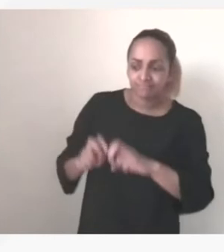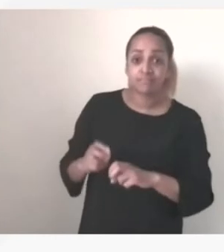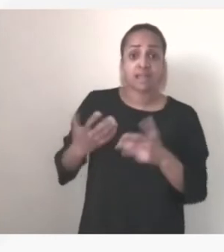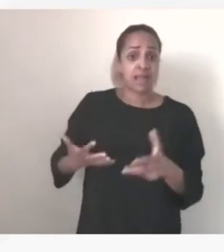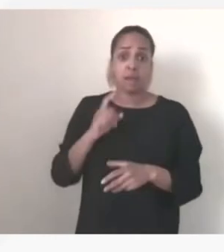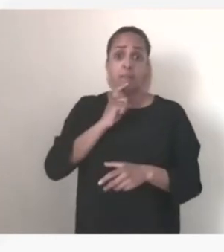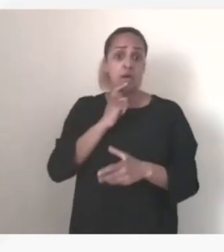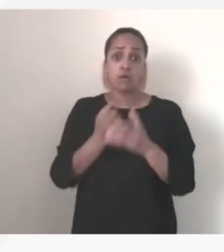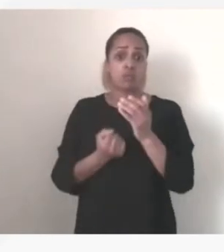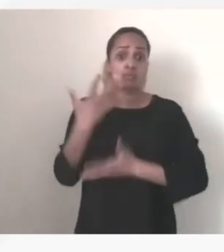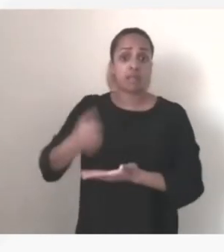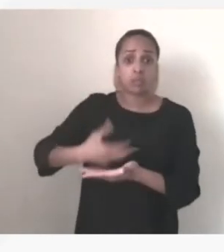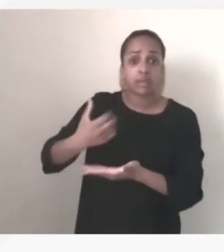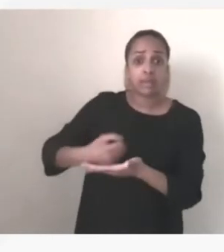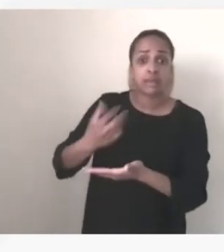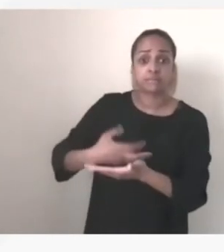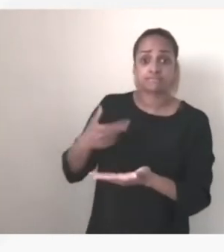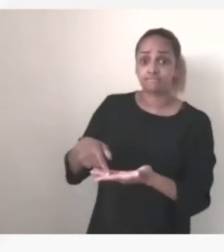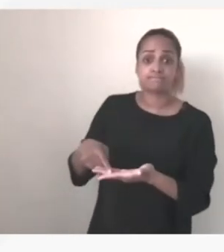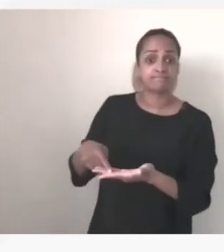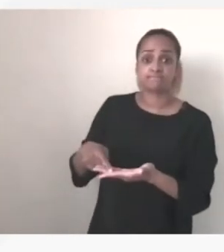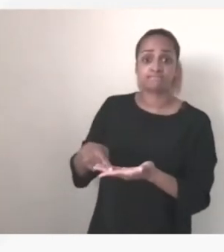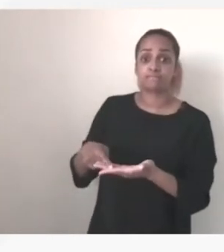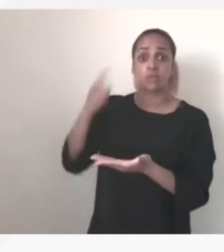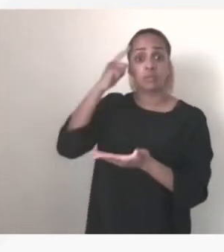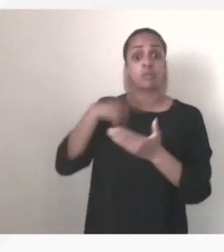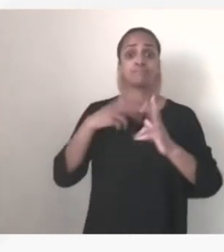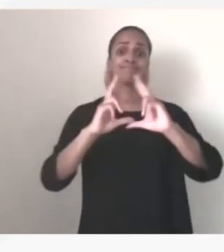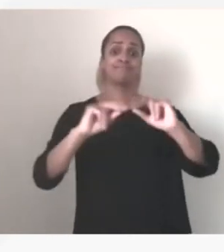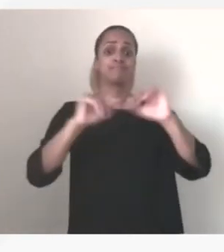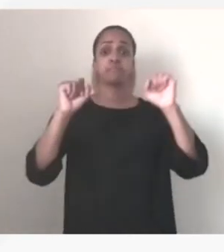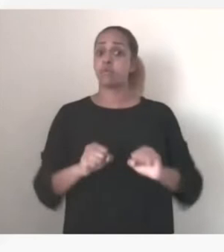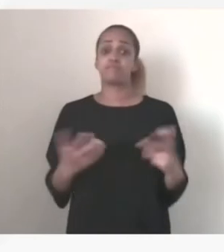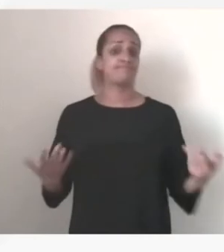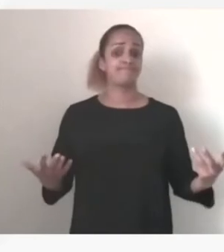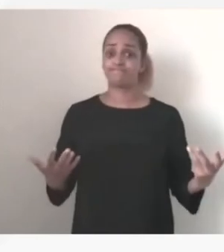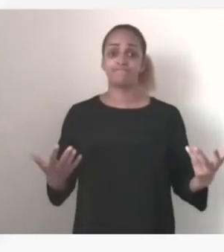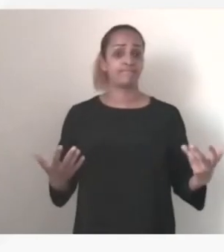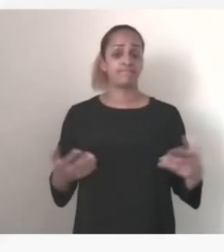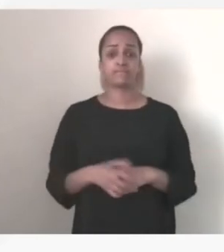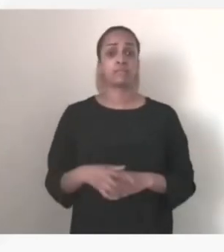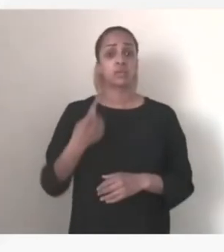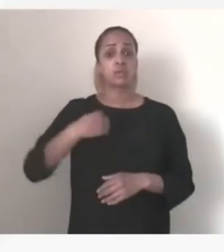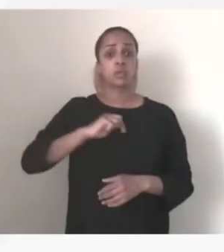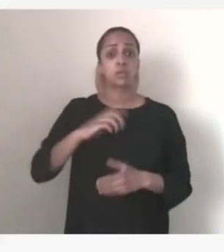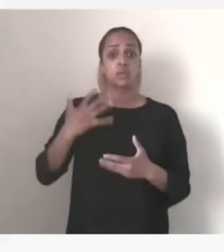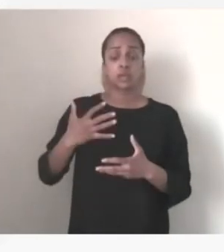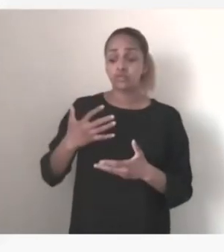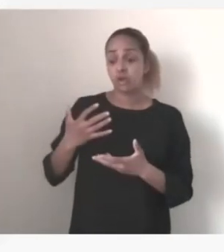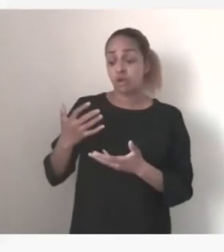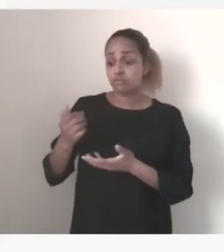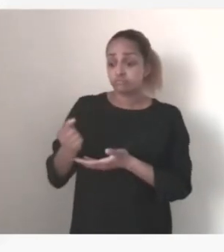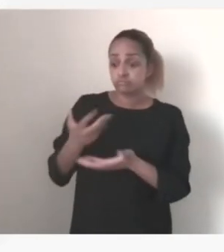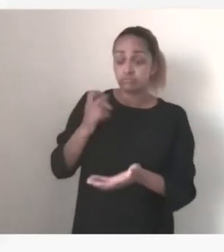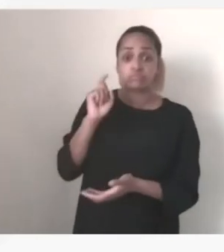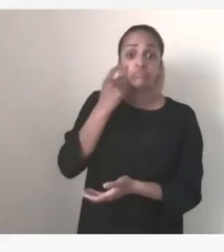que nous ayons à communiquer sur cette cyberattaque. y déjà eu des communications de manière assez globale. Donc il n a pas de nouvelles données